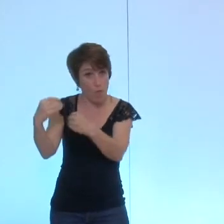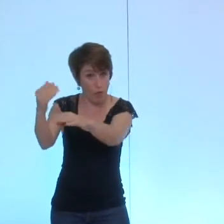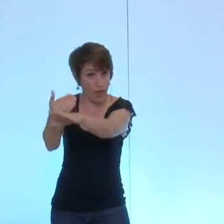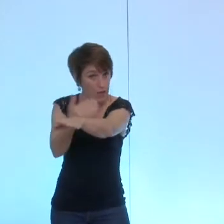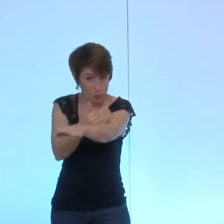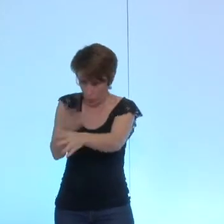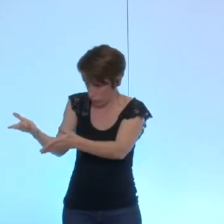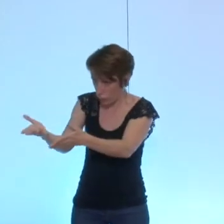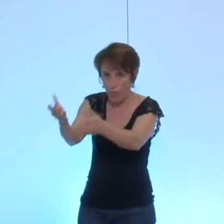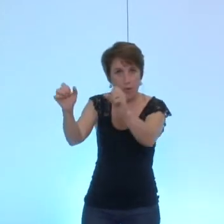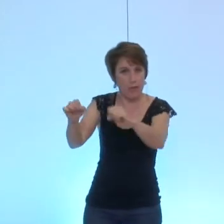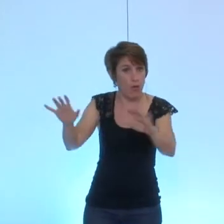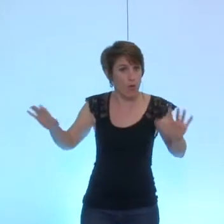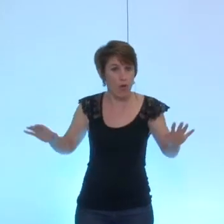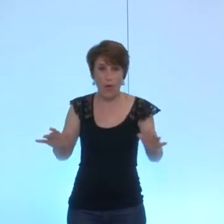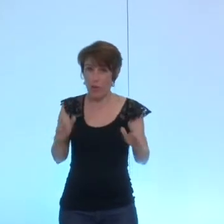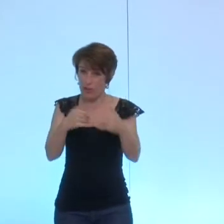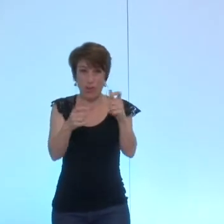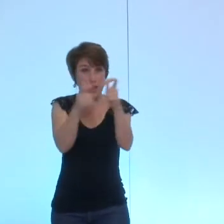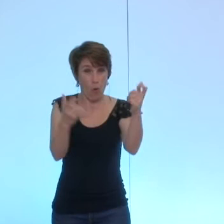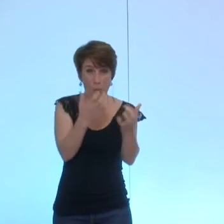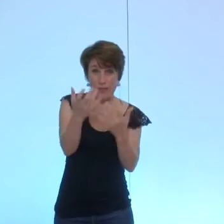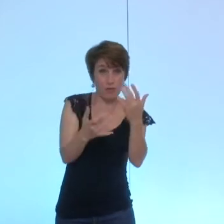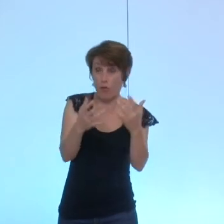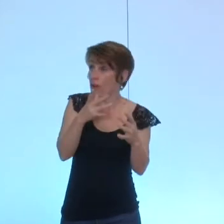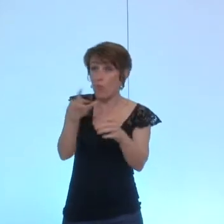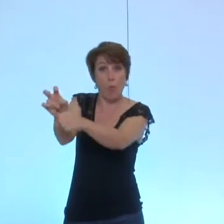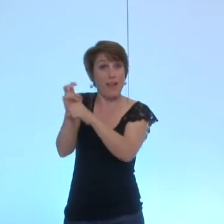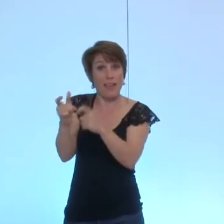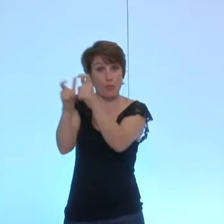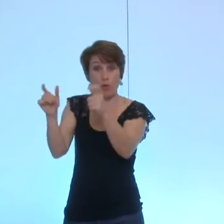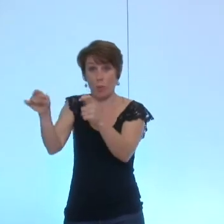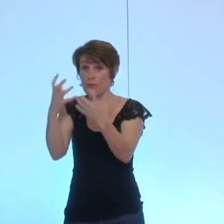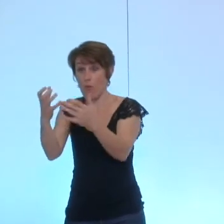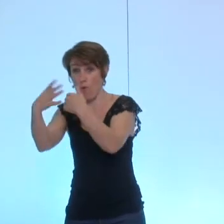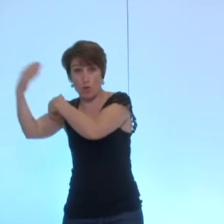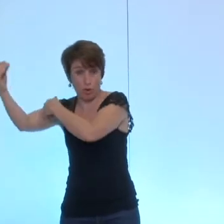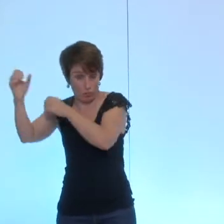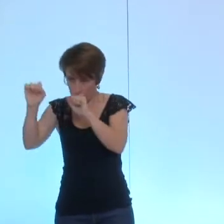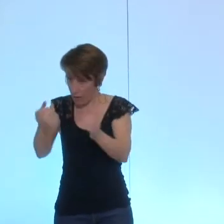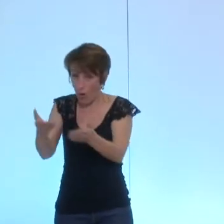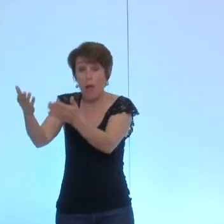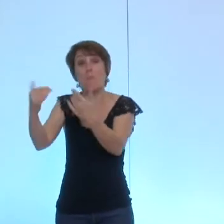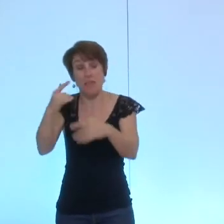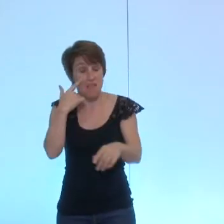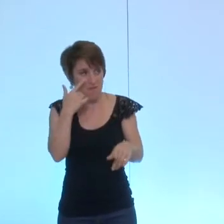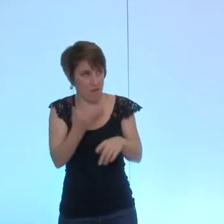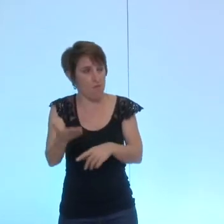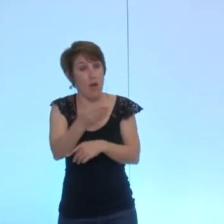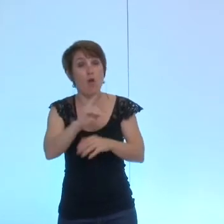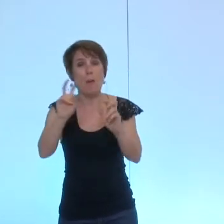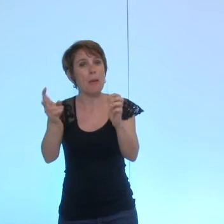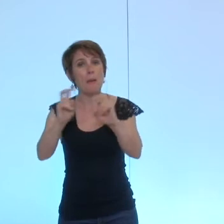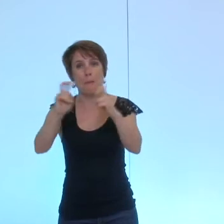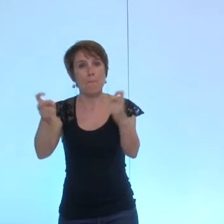on va pas garder dans la compagnie de chauffage une société qui n'a pas envie d'y rester mais vous verrez que le prix sera encore probablement beaucoup plus